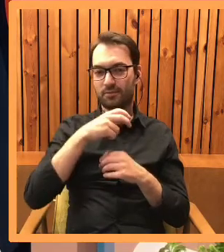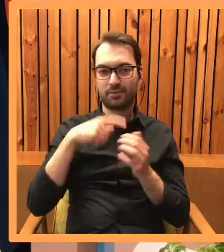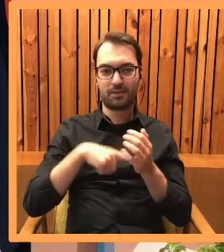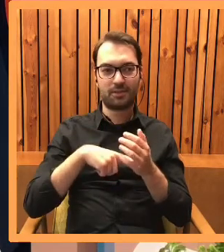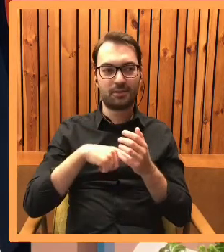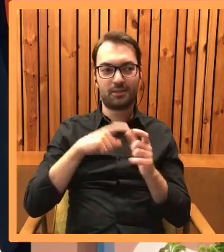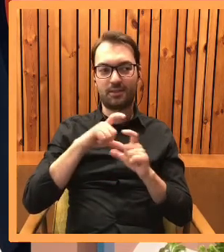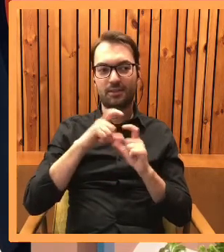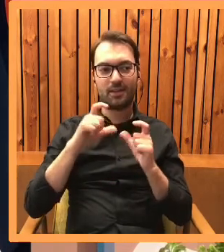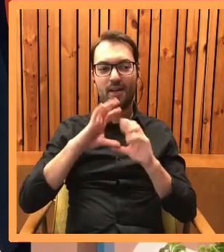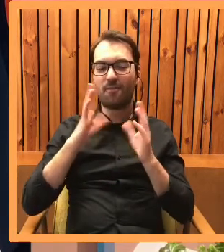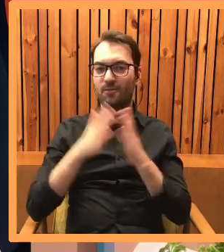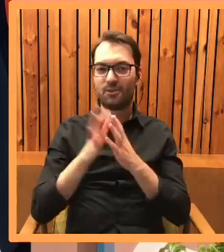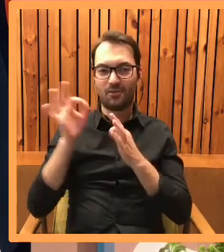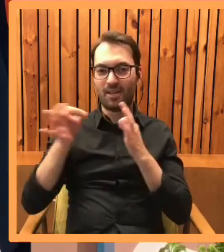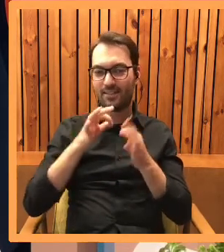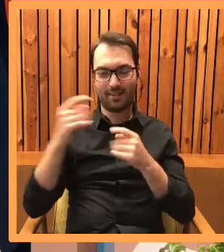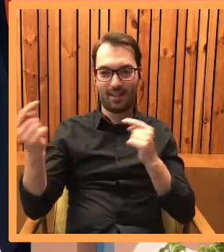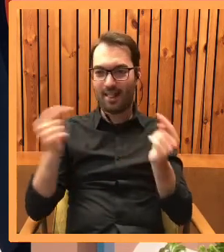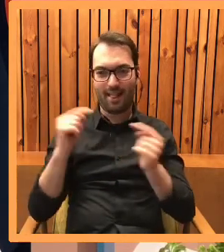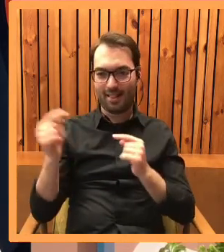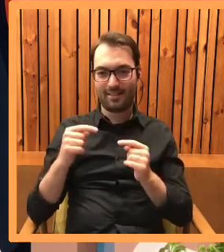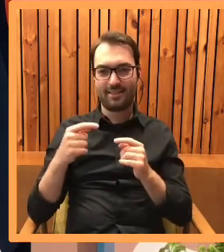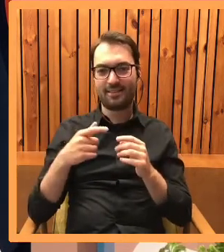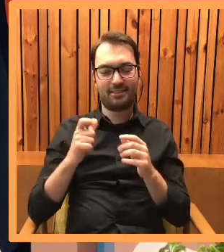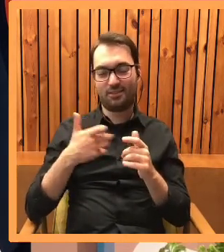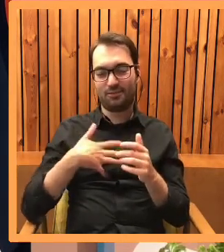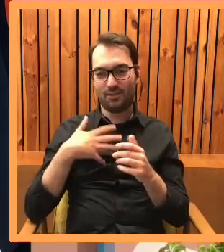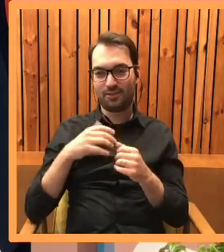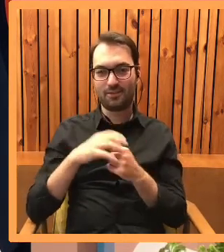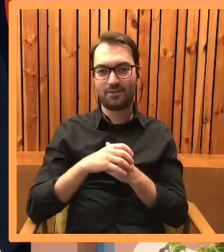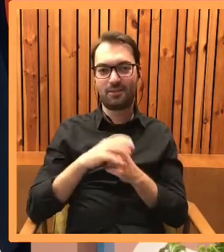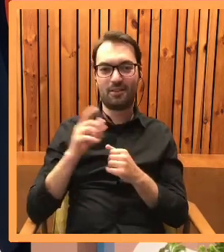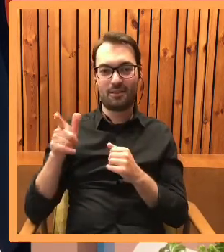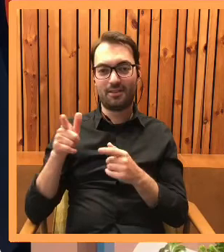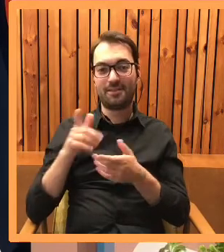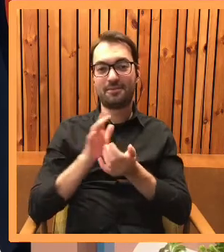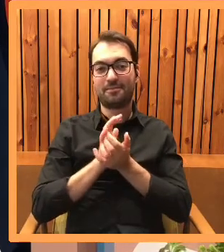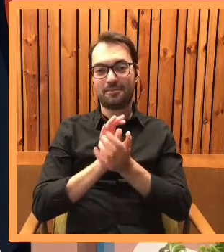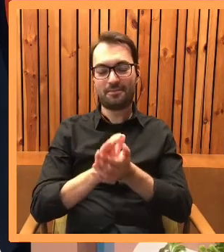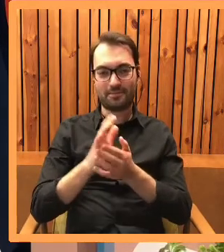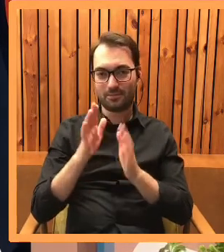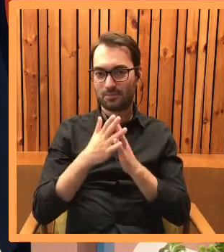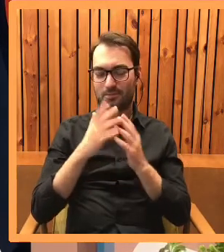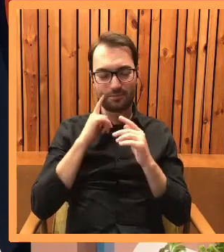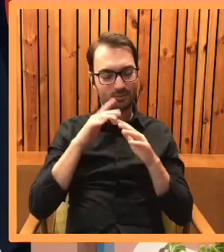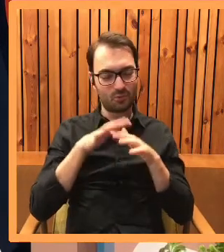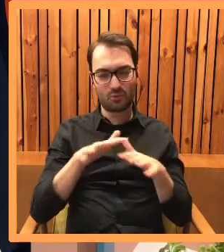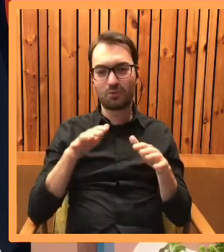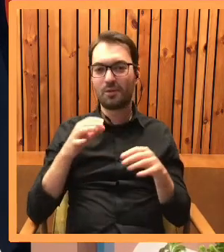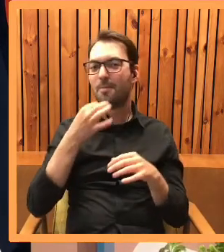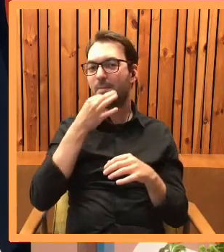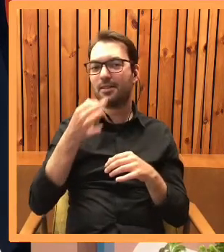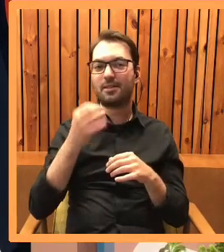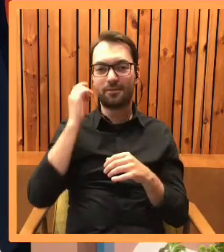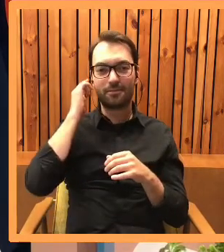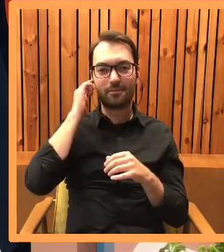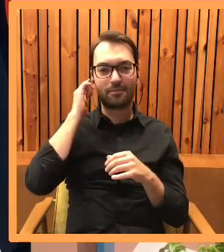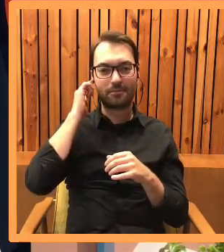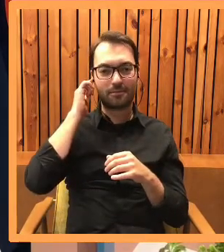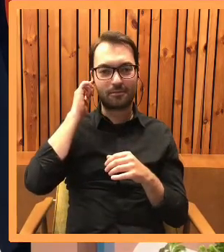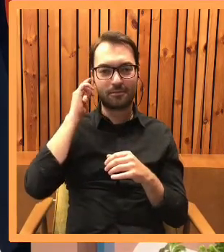się cały czas tutaj wszystkie Twoje opowieści w tej naszej rozmowie, ale nie dziwię się, bo książek stworzyłaś sporo, więc jeszcze pytanie o